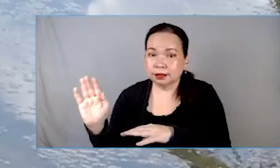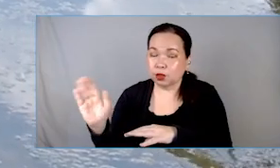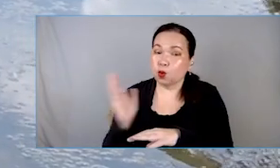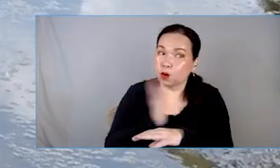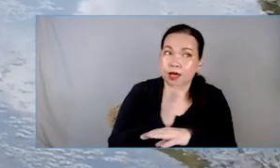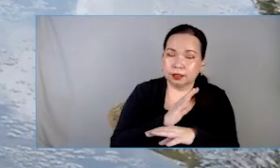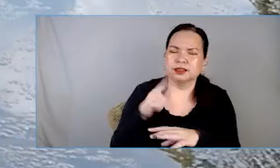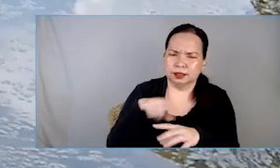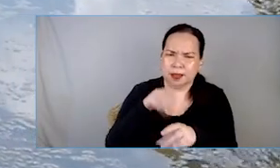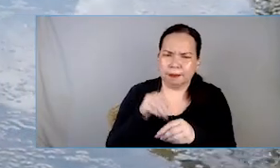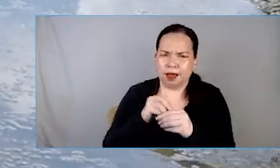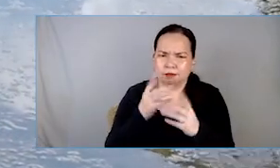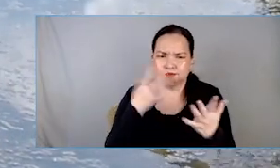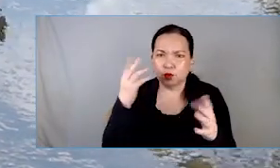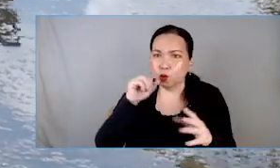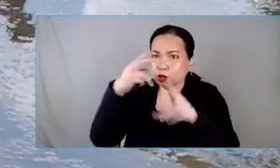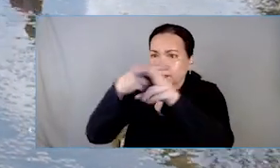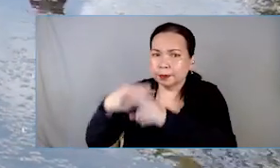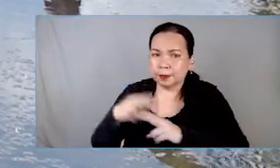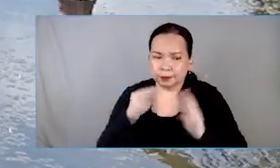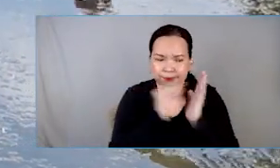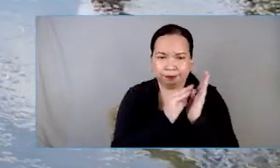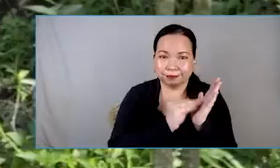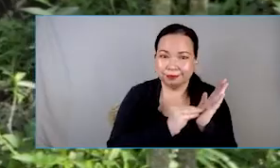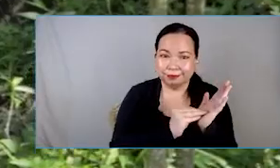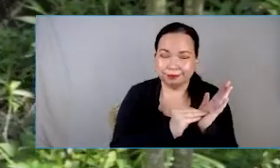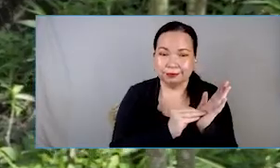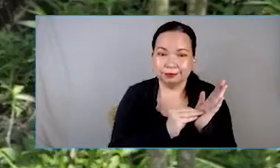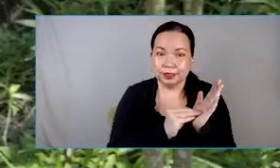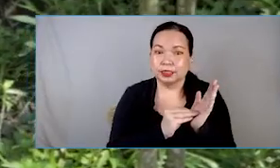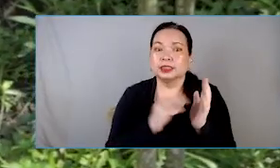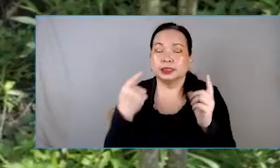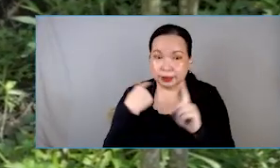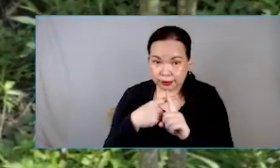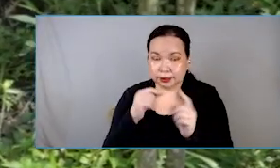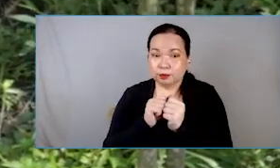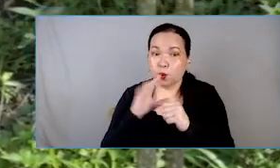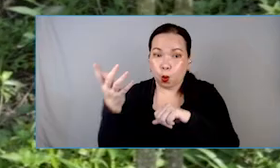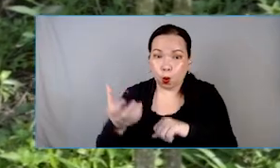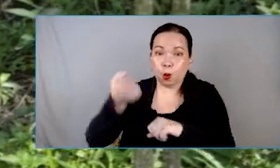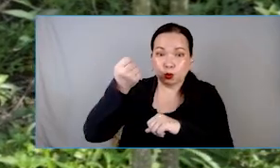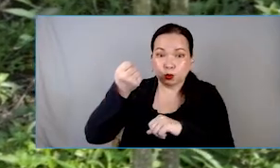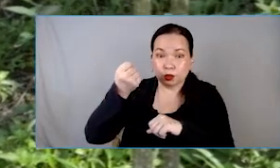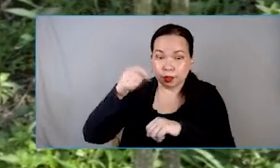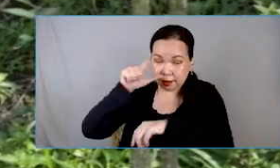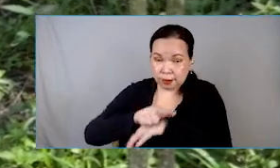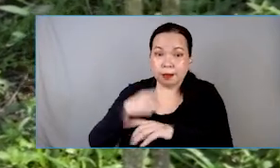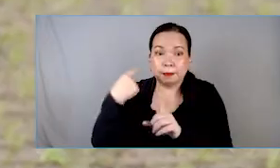south. Kasi kasama ka dun sa pag-JU tag, ang may-ari at sa kayong nag-JU tag. Point to point.